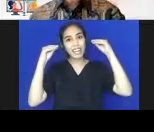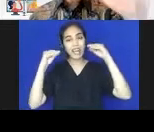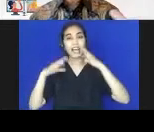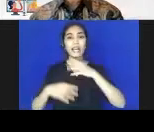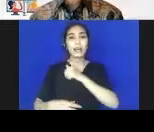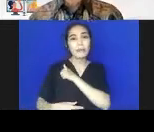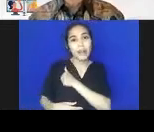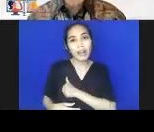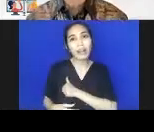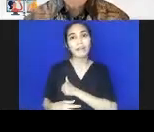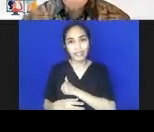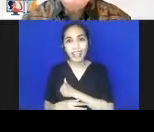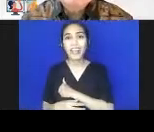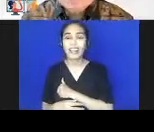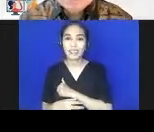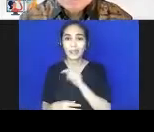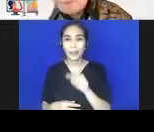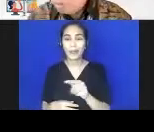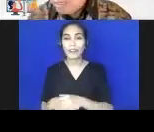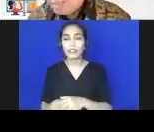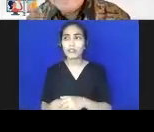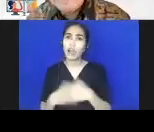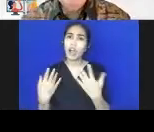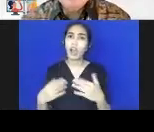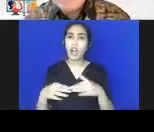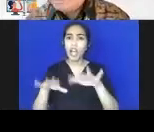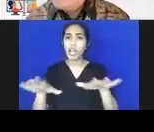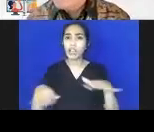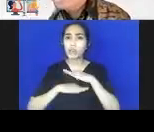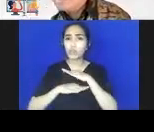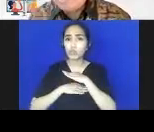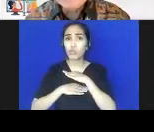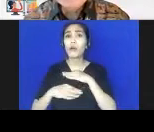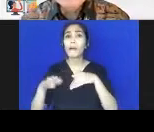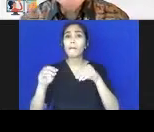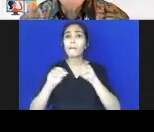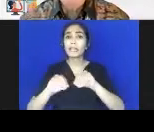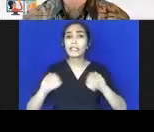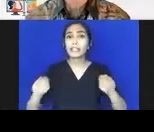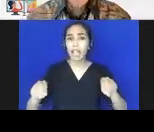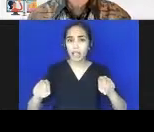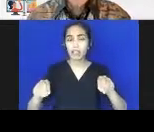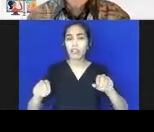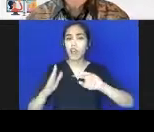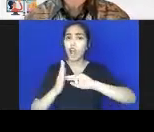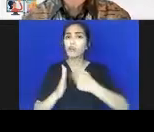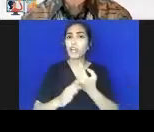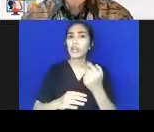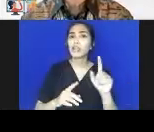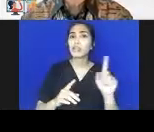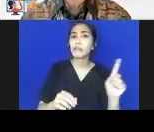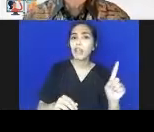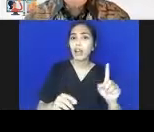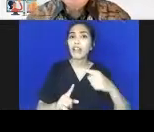kemudian anak memerlukan pendidikan. Dimulai dari paut ya. Kenapa paut? Paut